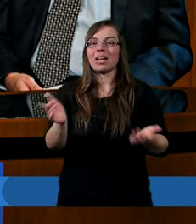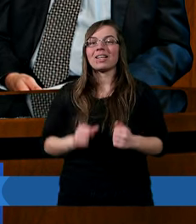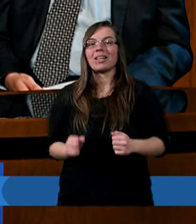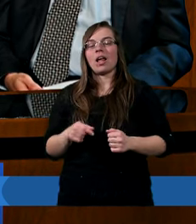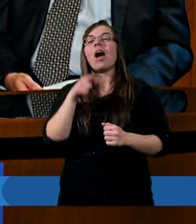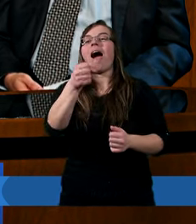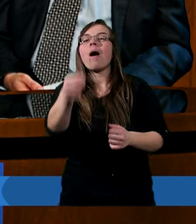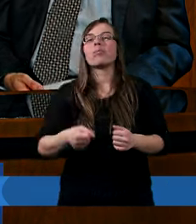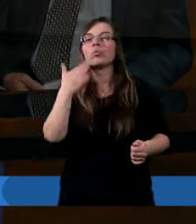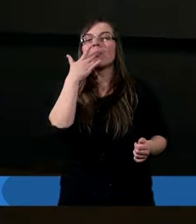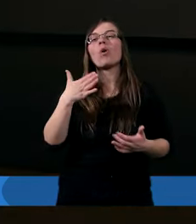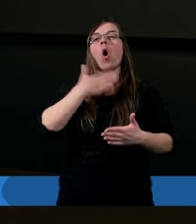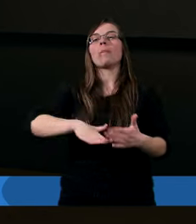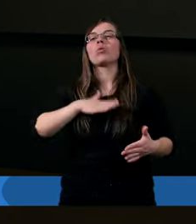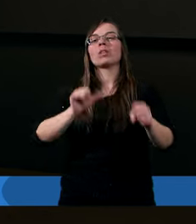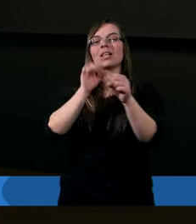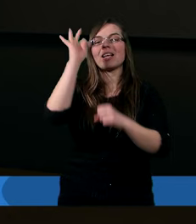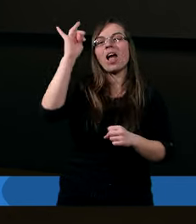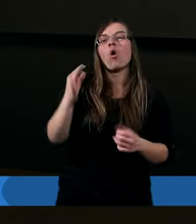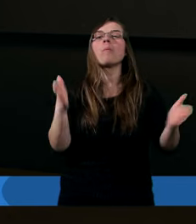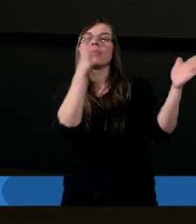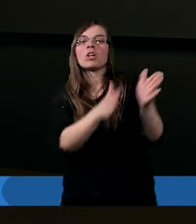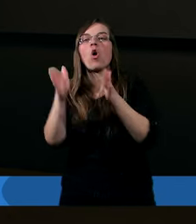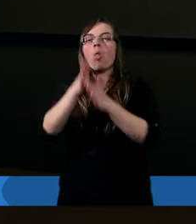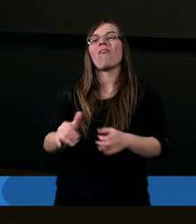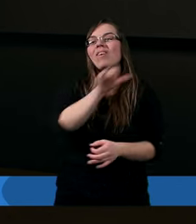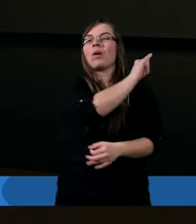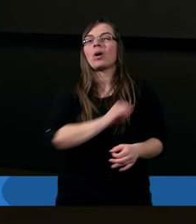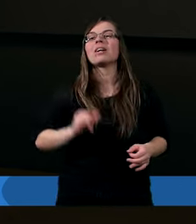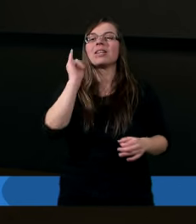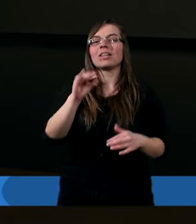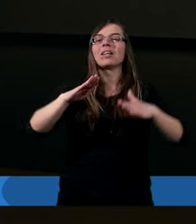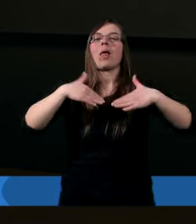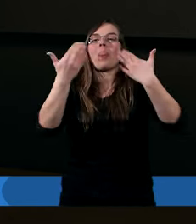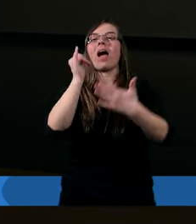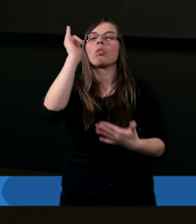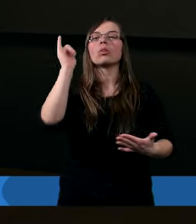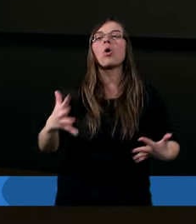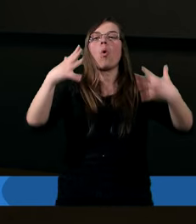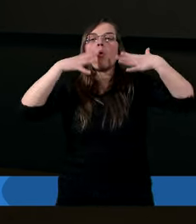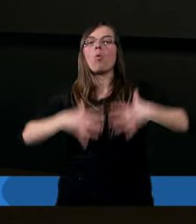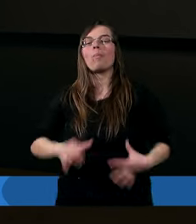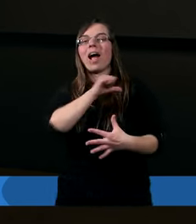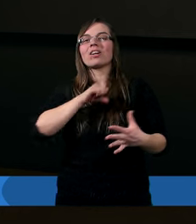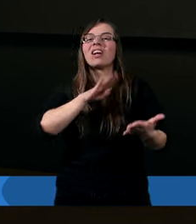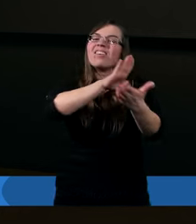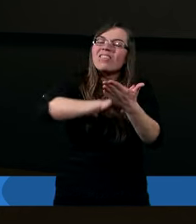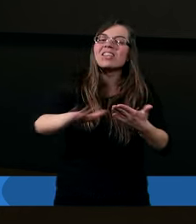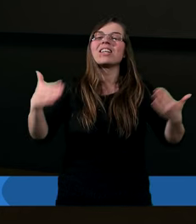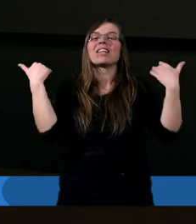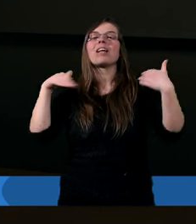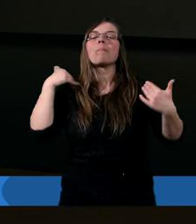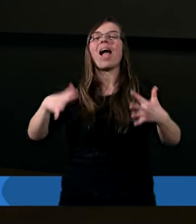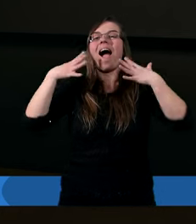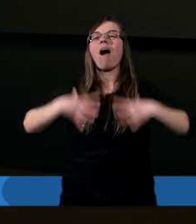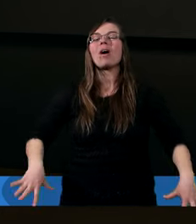Apokalipsa mówi, oblubienica Jego przygotowała się i dano jej ubrać się w czysty, biały